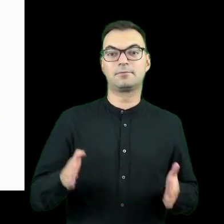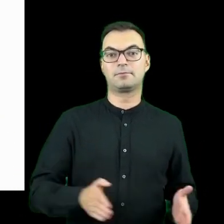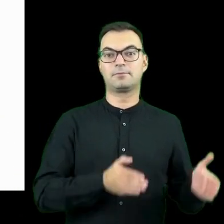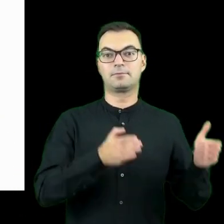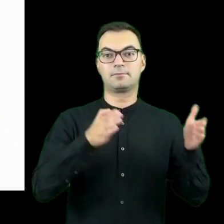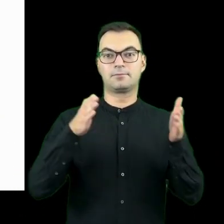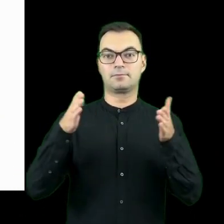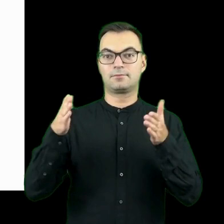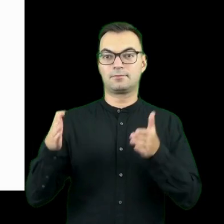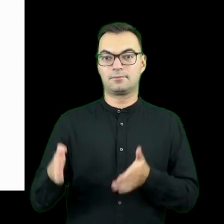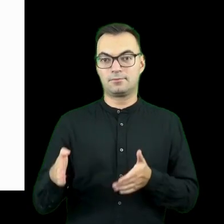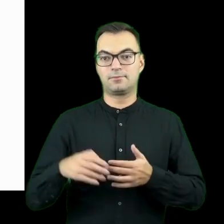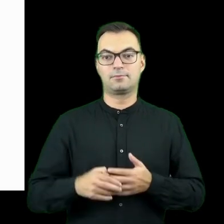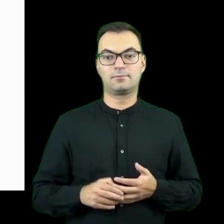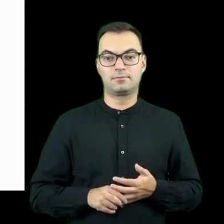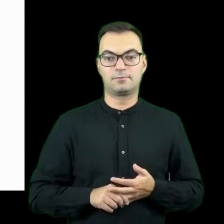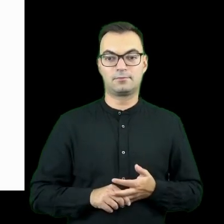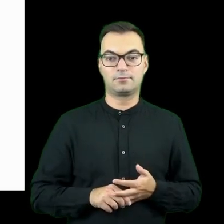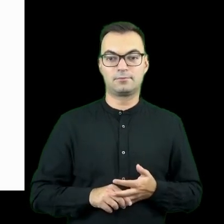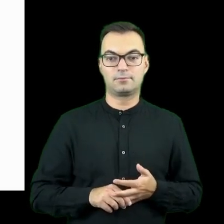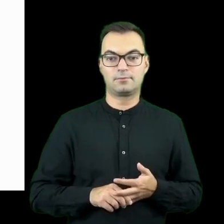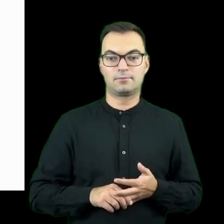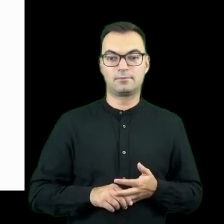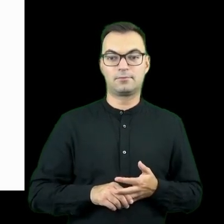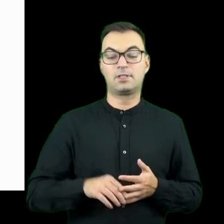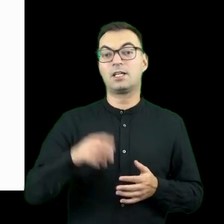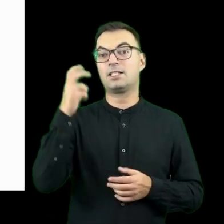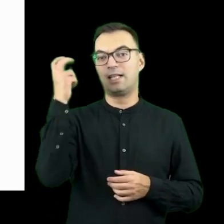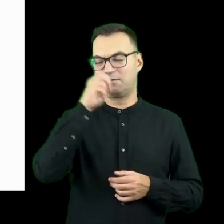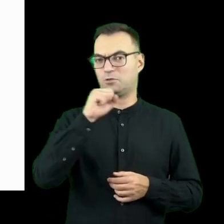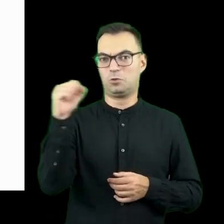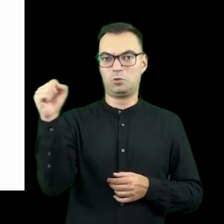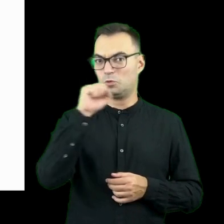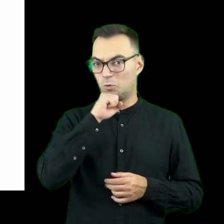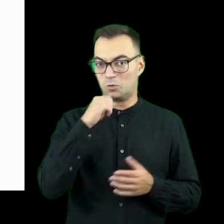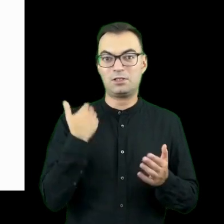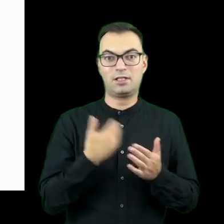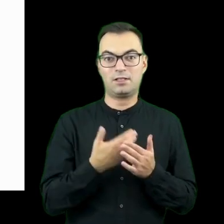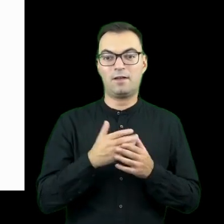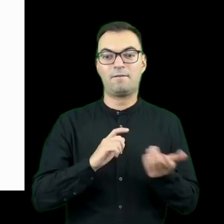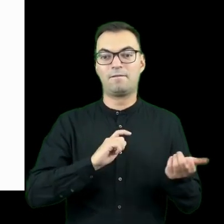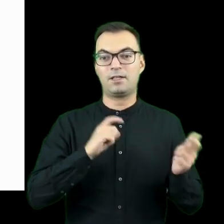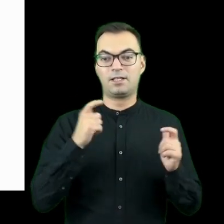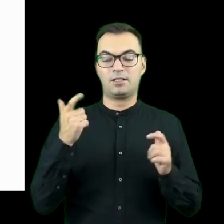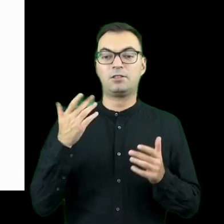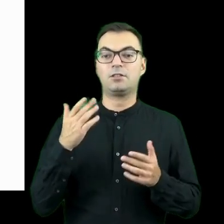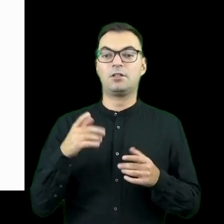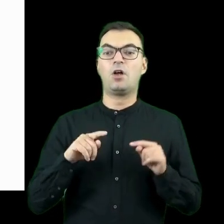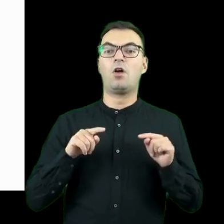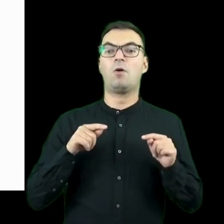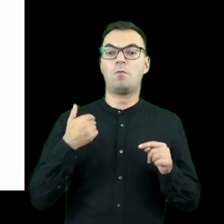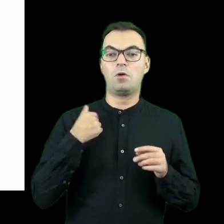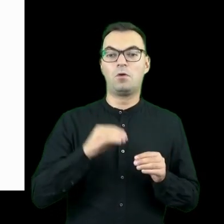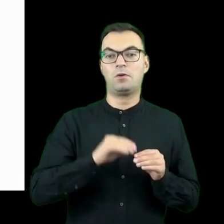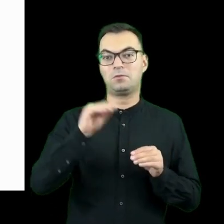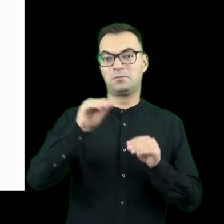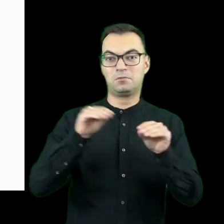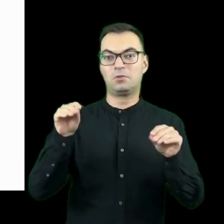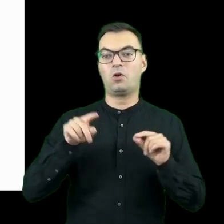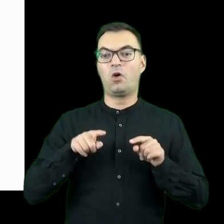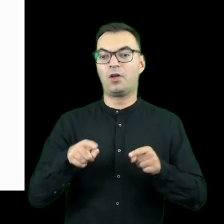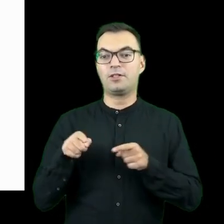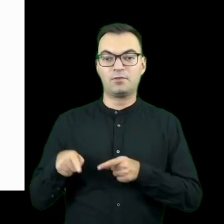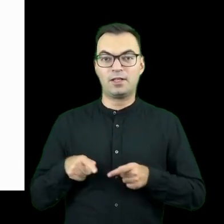Następne, ponieważ duże zainteresowanie przełożyło się na to, że to wydarzenie zaczęło być organizowane w